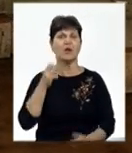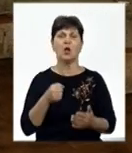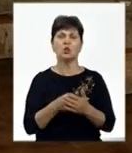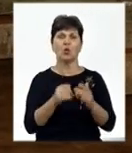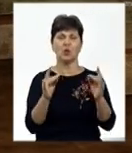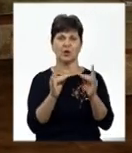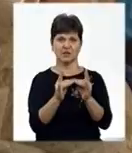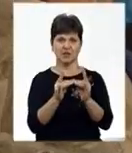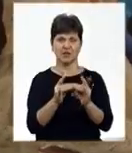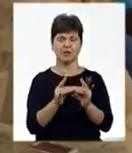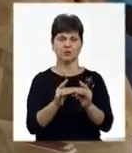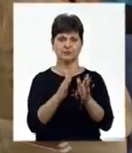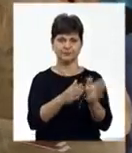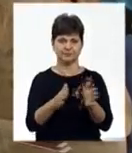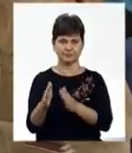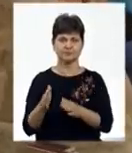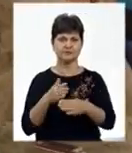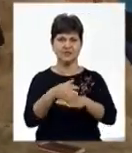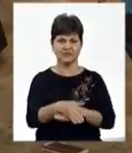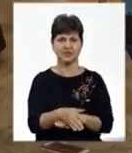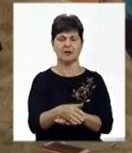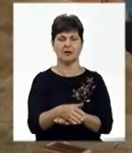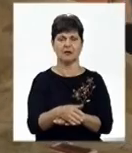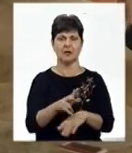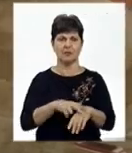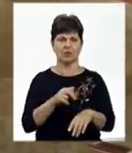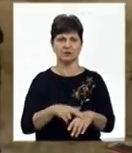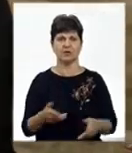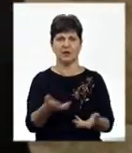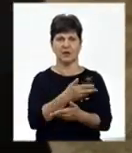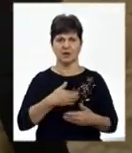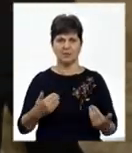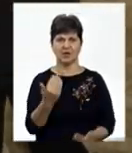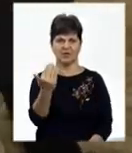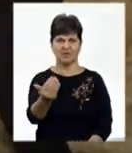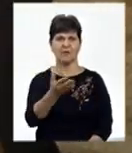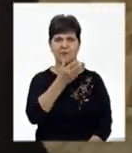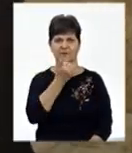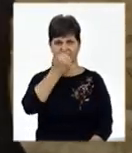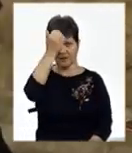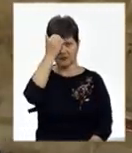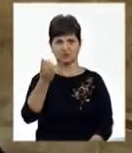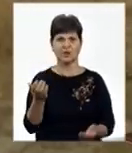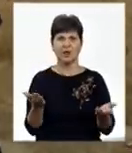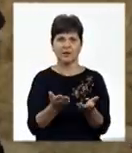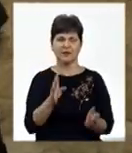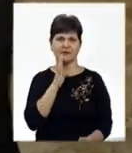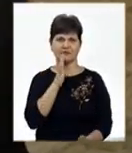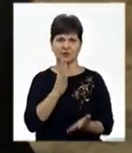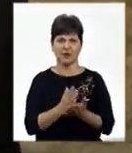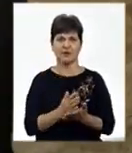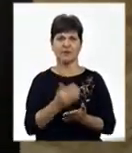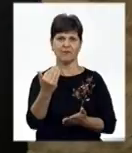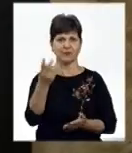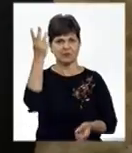завітали з подарунками. Гарні вичеві сукні. Ми вам вдячні. В нас є такі дівчатка, які дефіле ми проводимо для